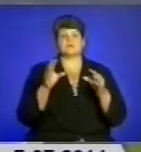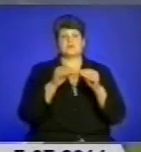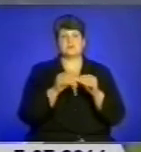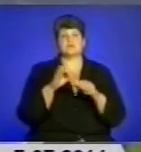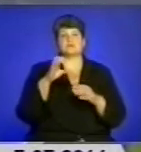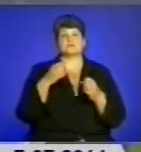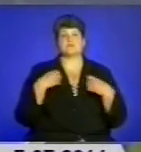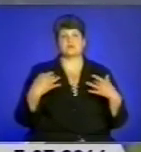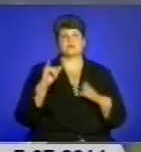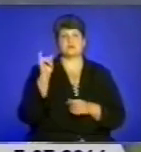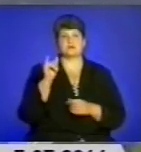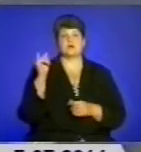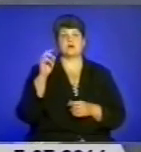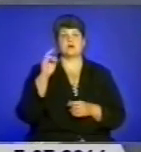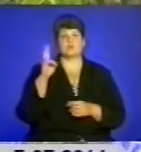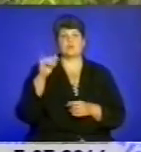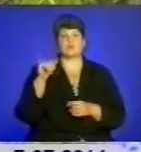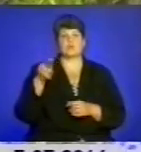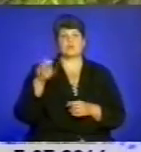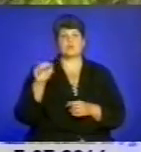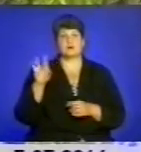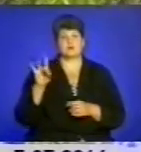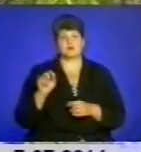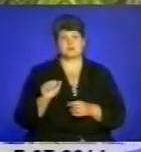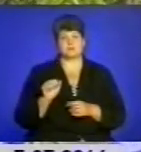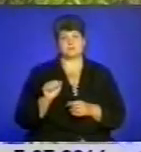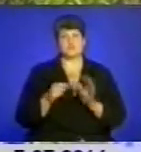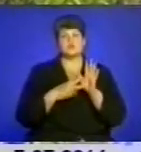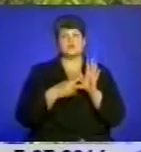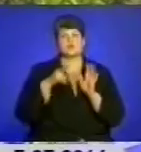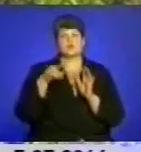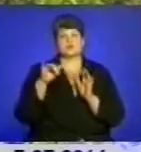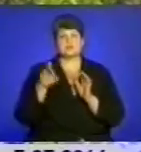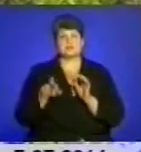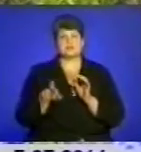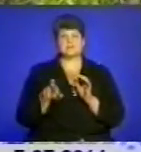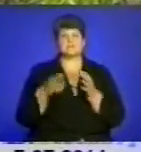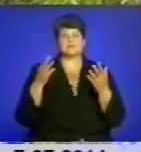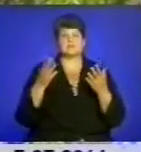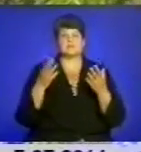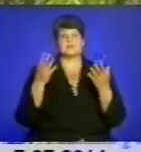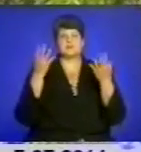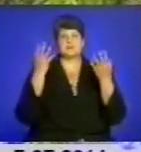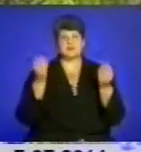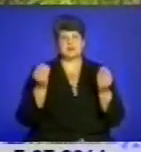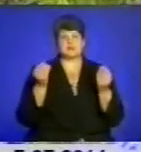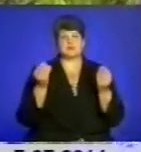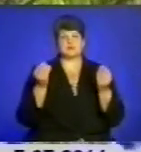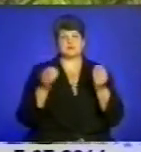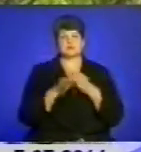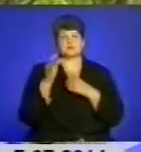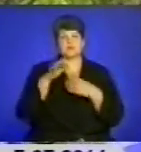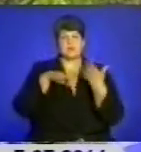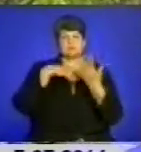відзначалося у дохресніянські часи. Наші предки 7 липня святкували день сонячного коловороту,